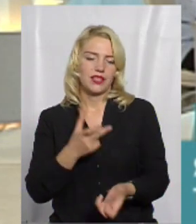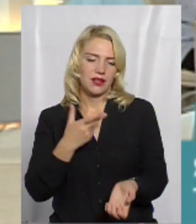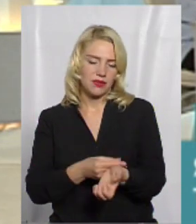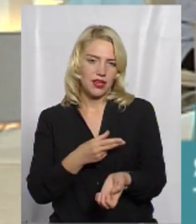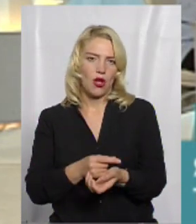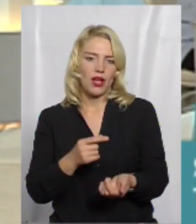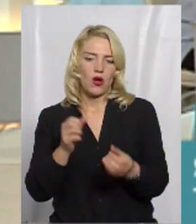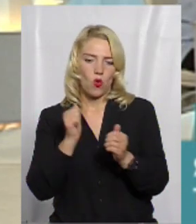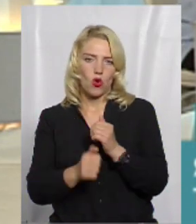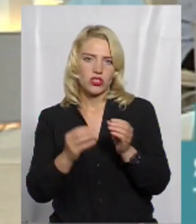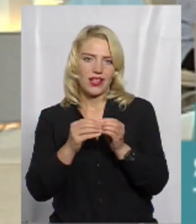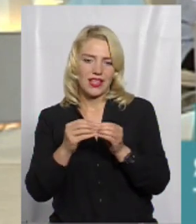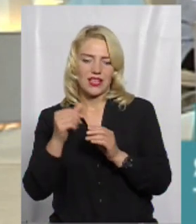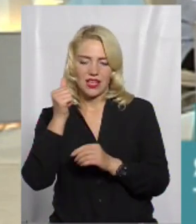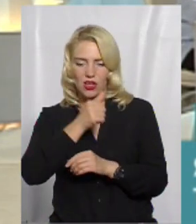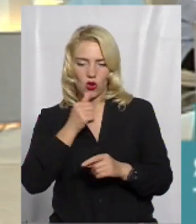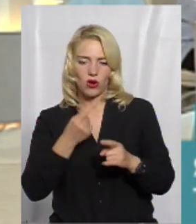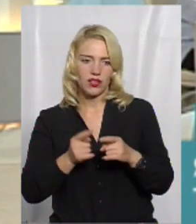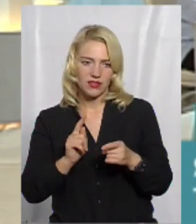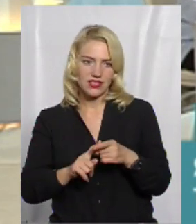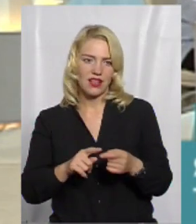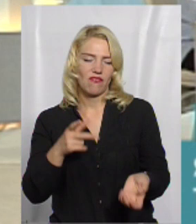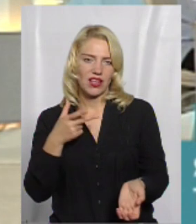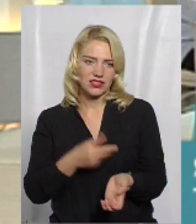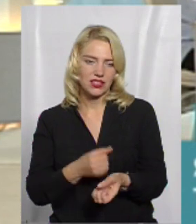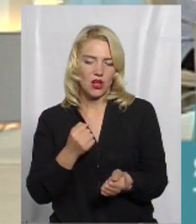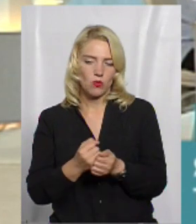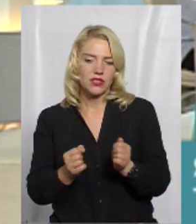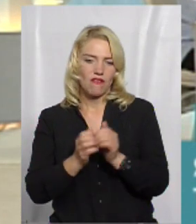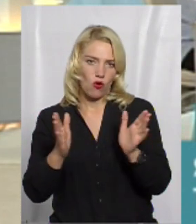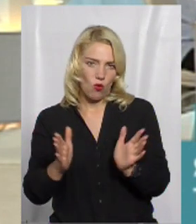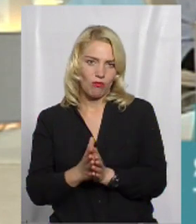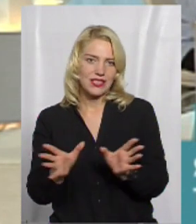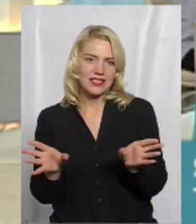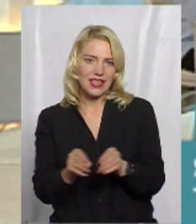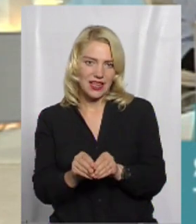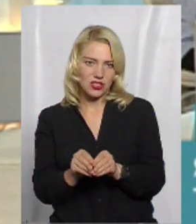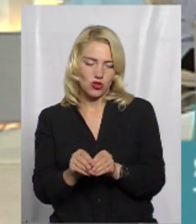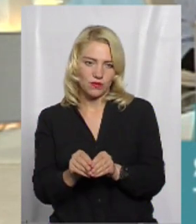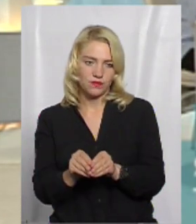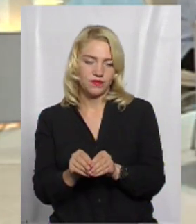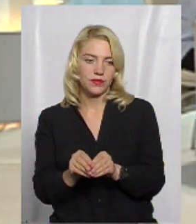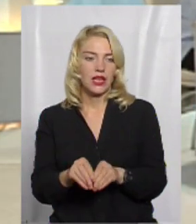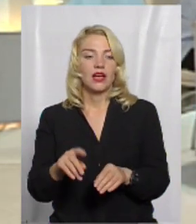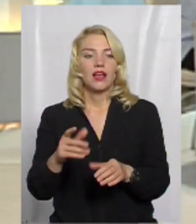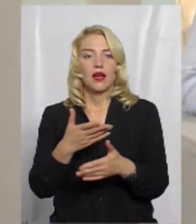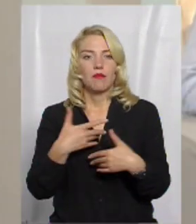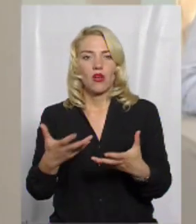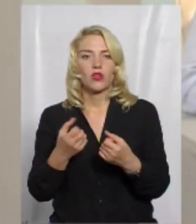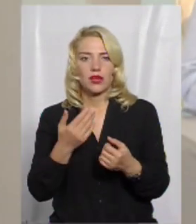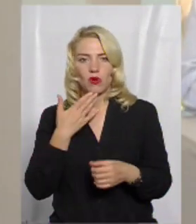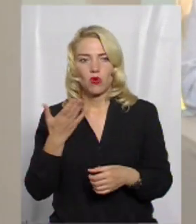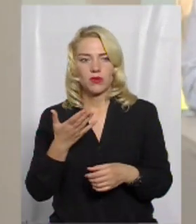років щеплення. Тому це комплексна вакцина. І воно так робиться в комплексі разом. Ми отримали